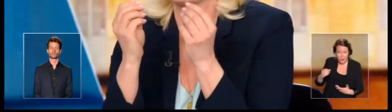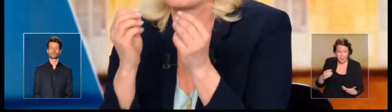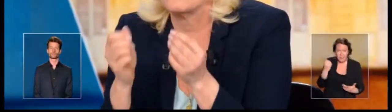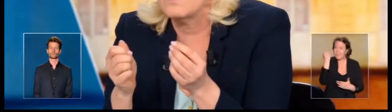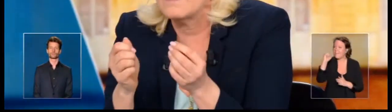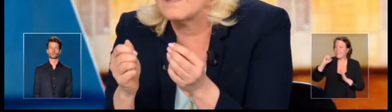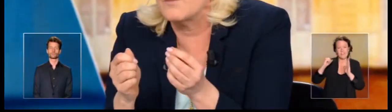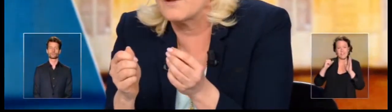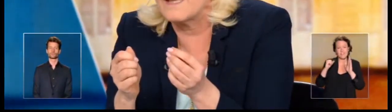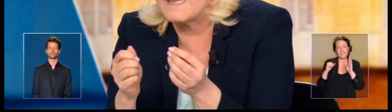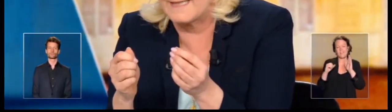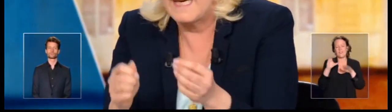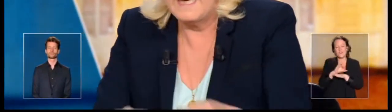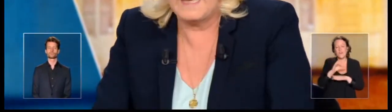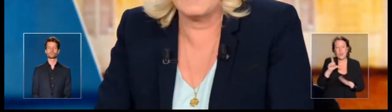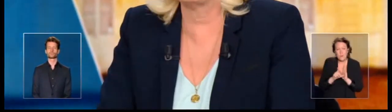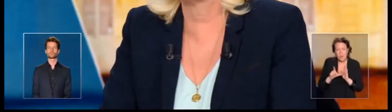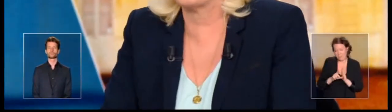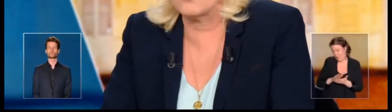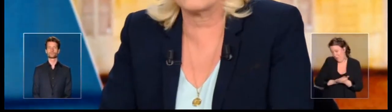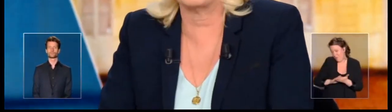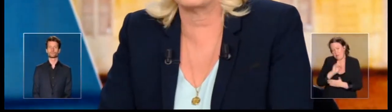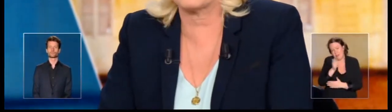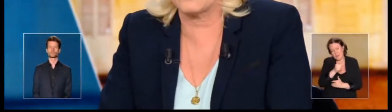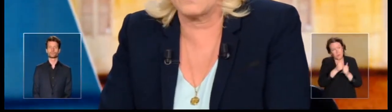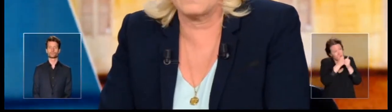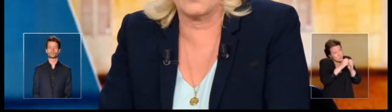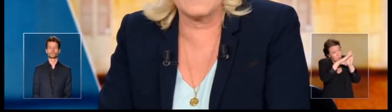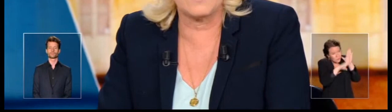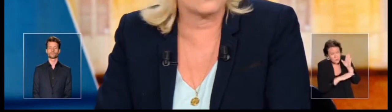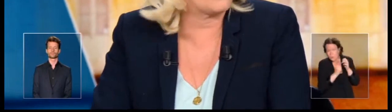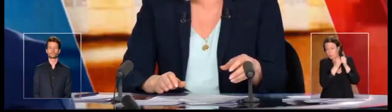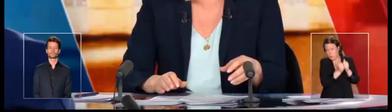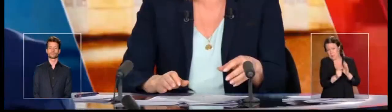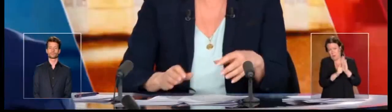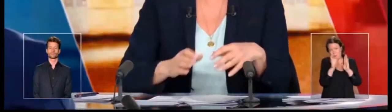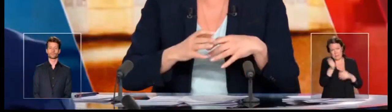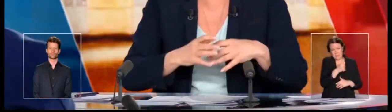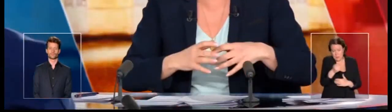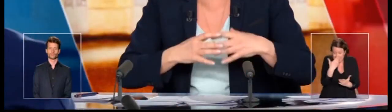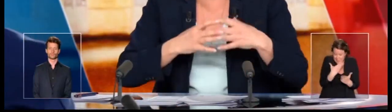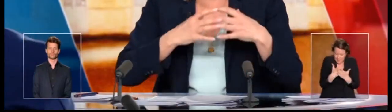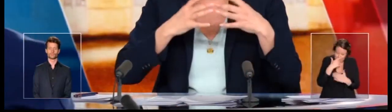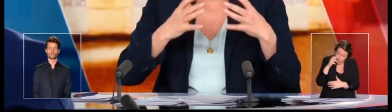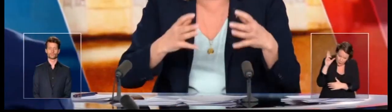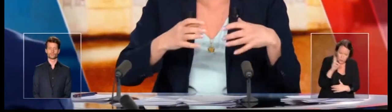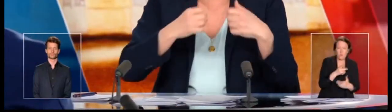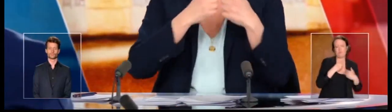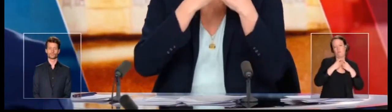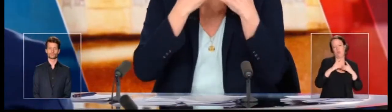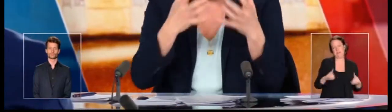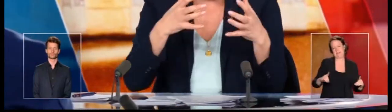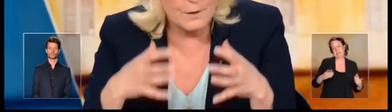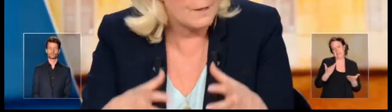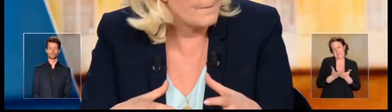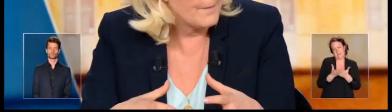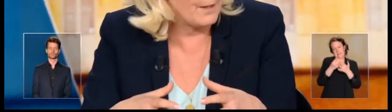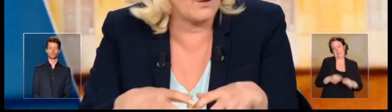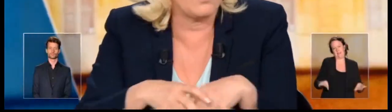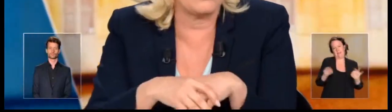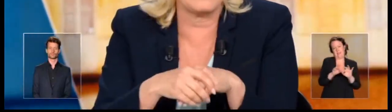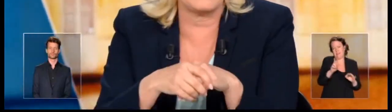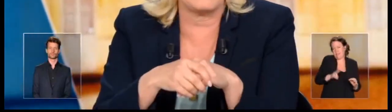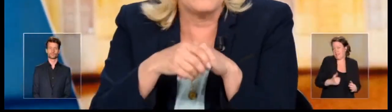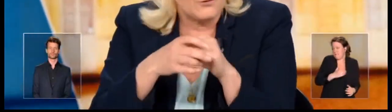légal, mais c'est surtout démocratique. Et il faut retrouver le sens de la démocratie dans notre pays. Il faut, d'ailleurs, moi, je m'appuie, je me ressource